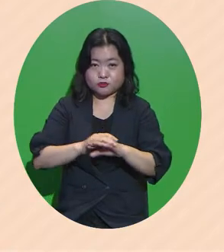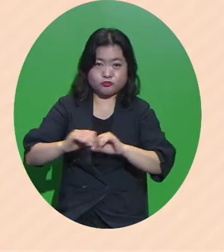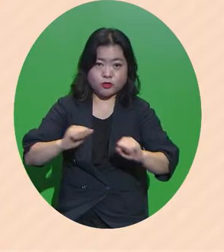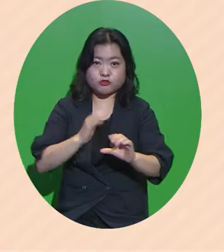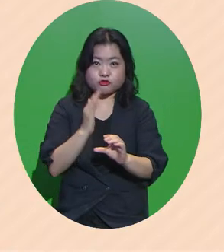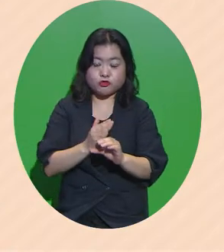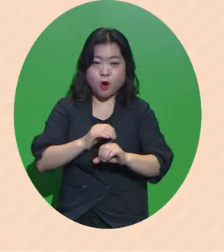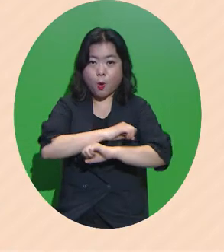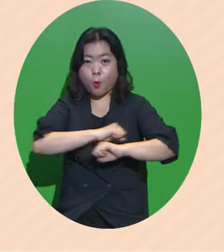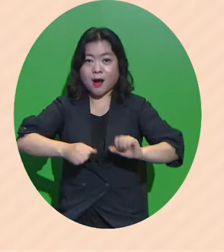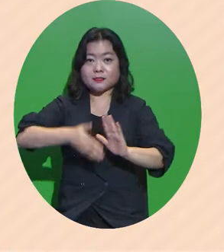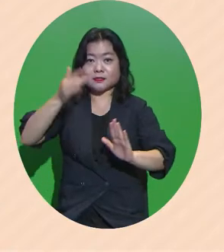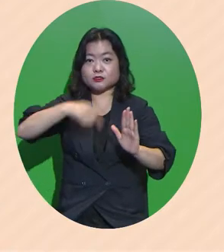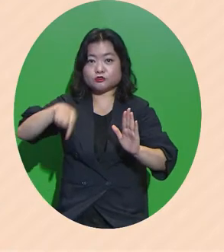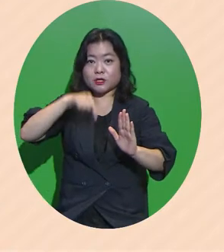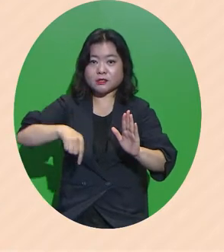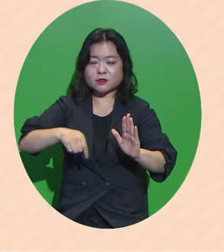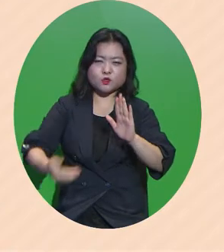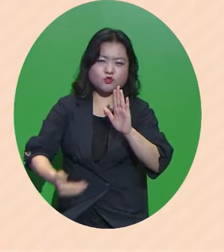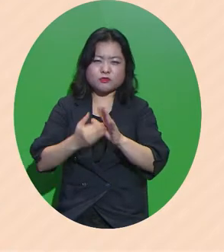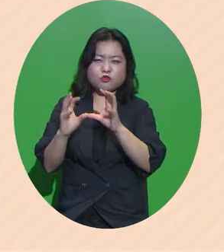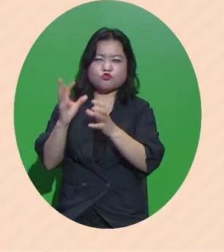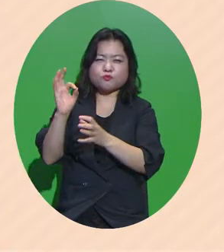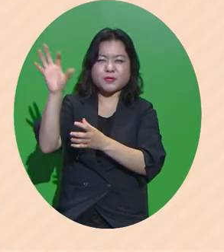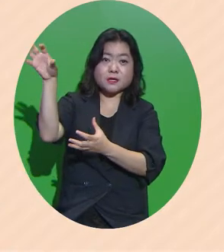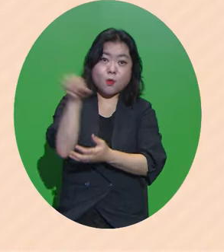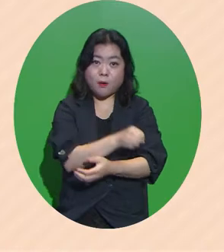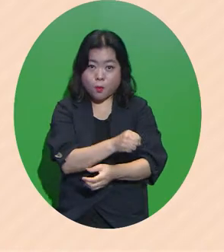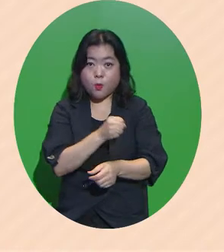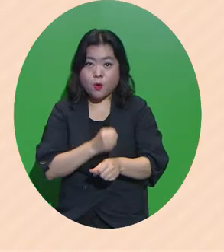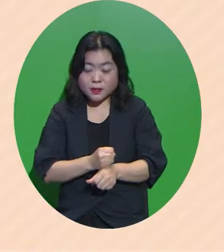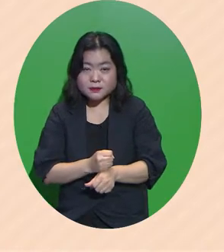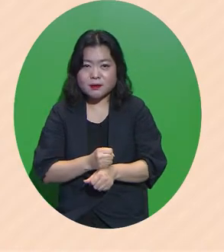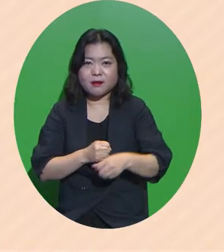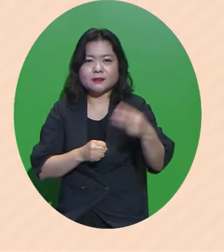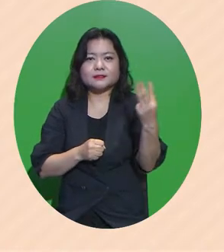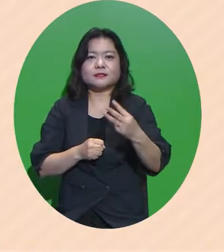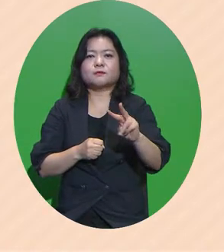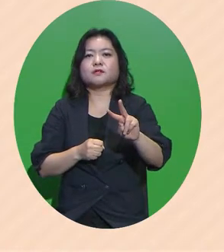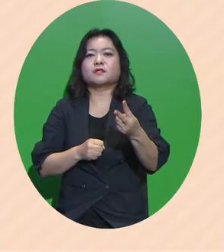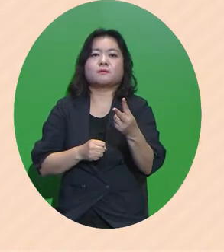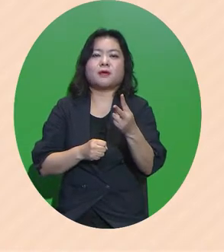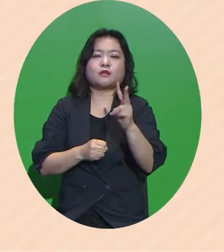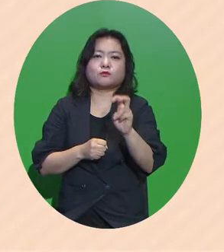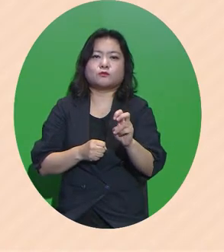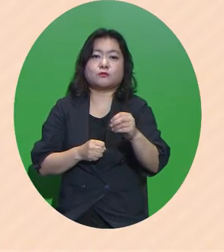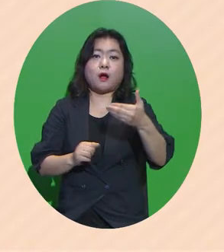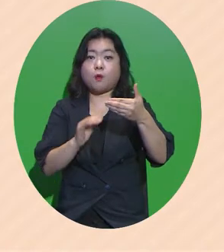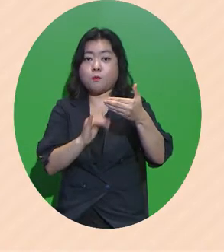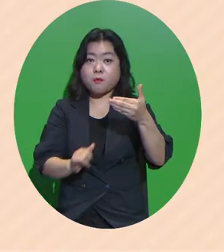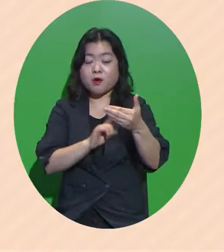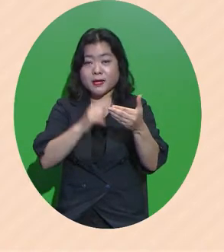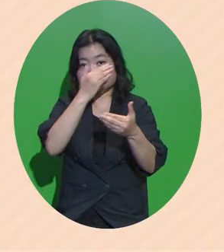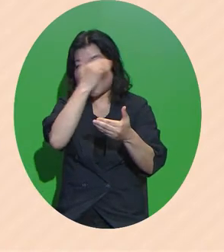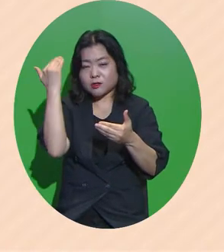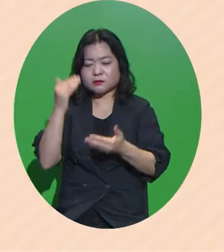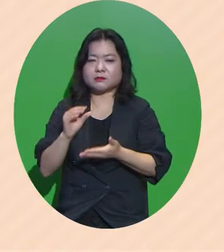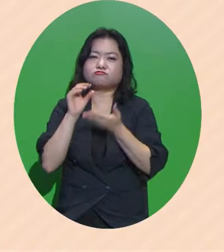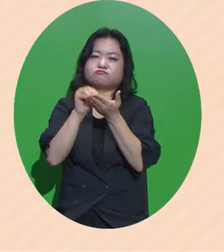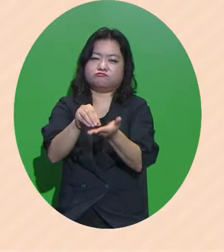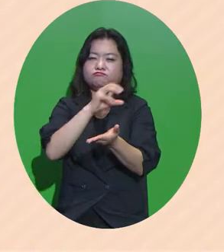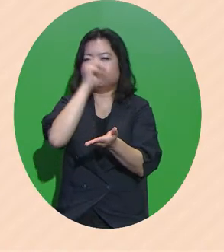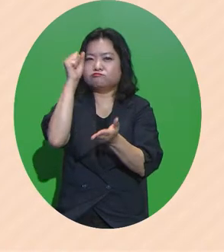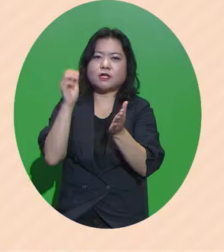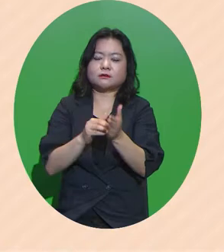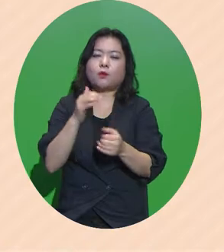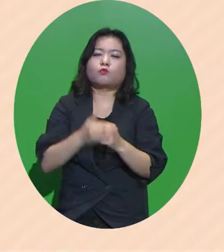광역시 중에서 최대의 국비를 확보해서 3,229명의 청년들이 일자리를 찾고